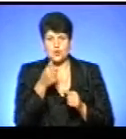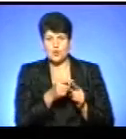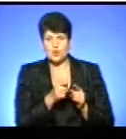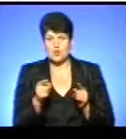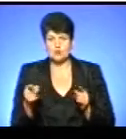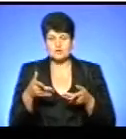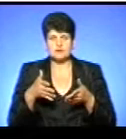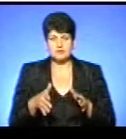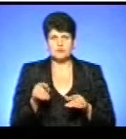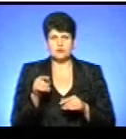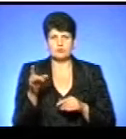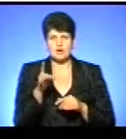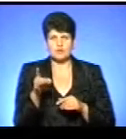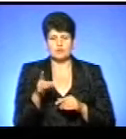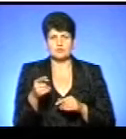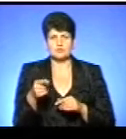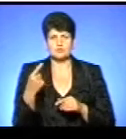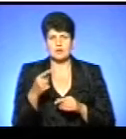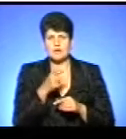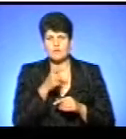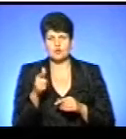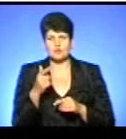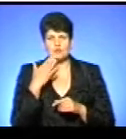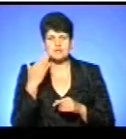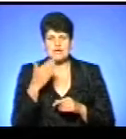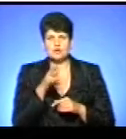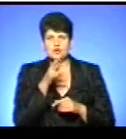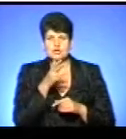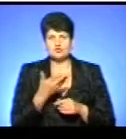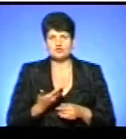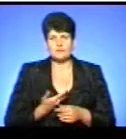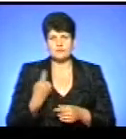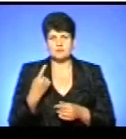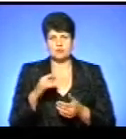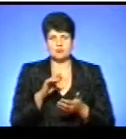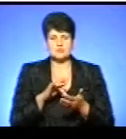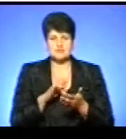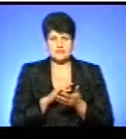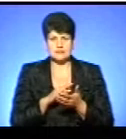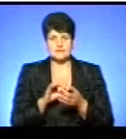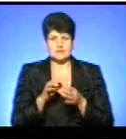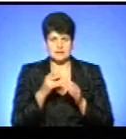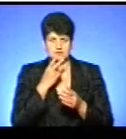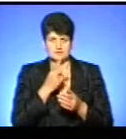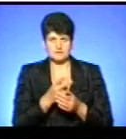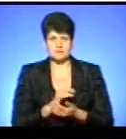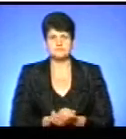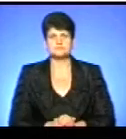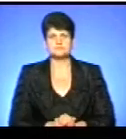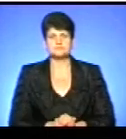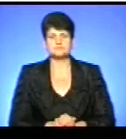– уродженець одного з районів Тернопільщини, яким протягом останнього часу проживав в обласному центрі. Детальніше дивіться у сюжеті.